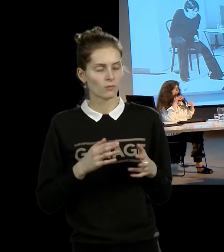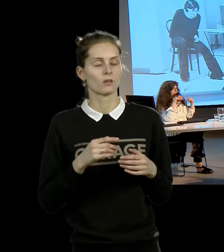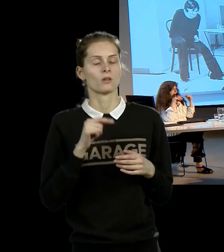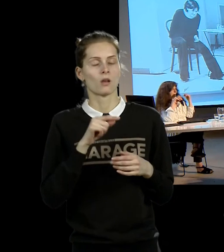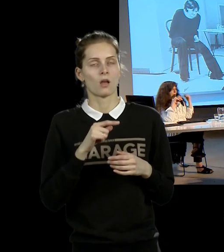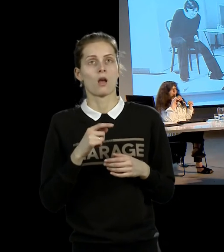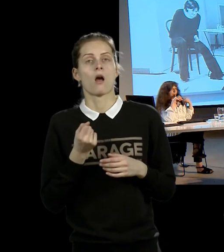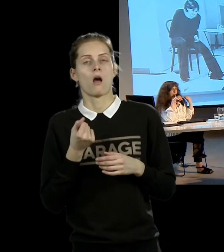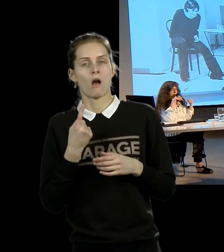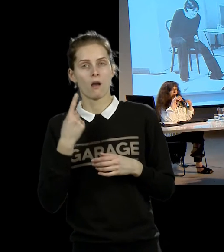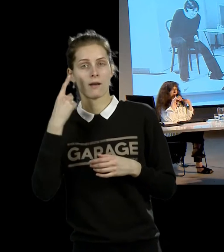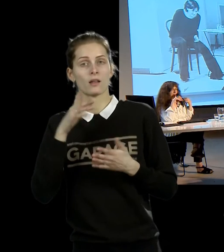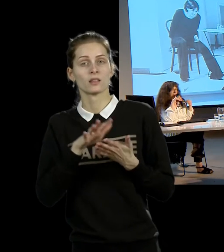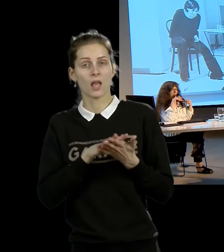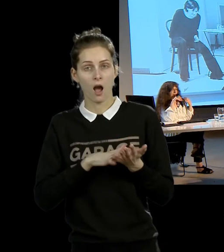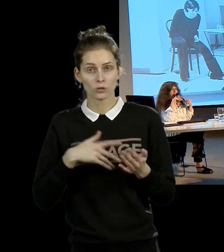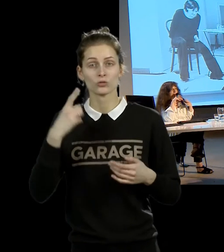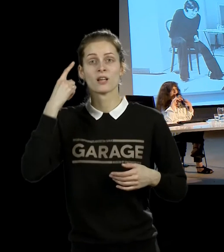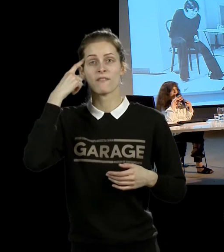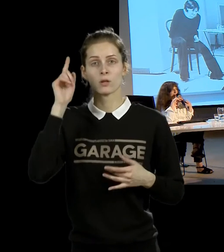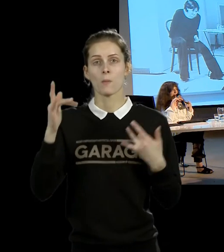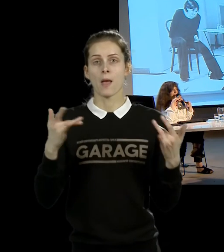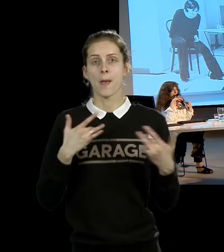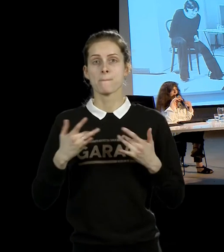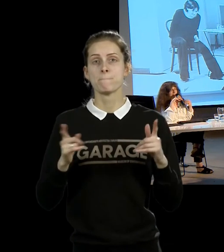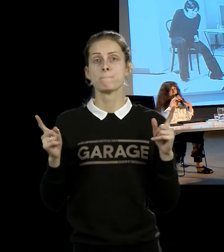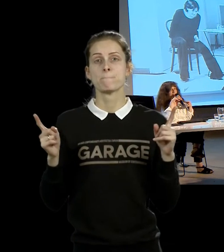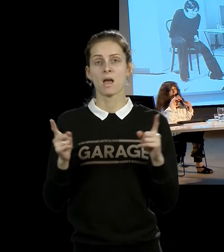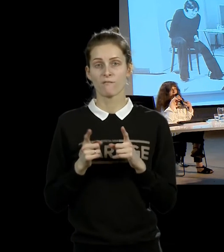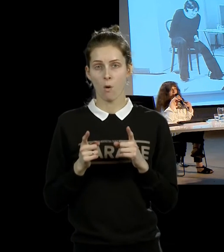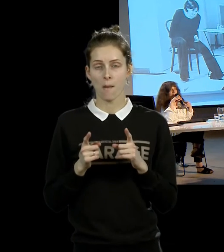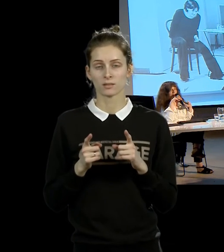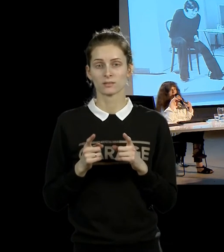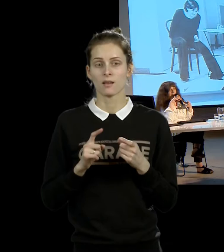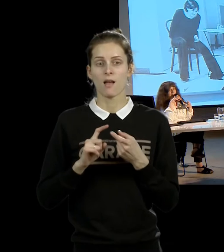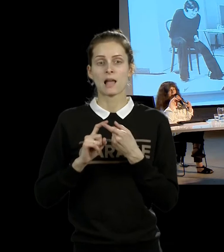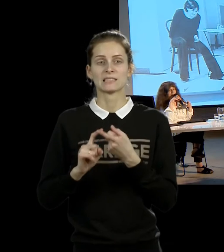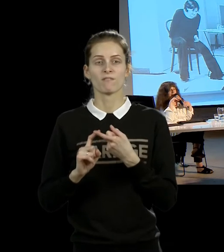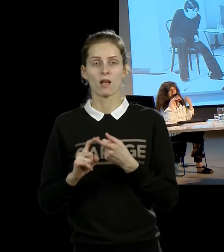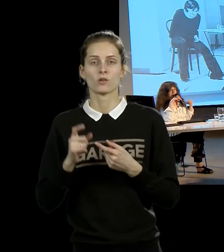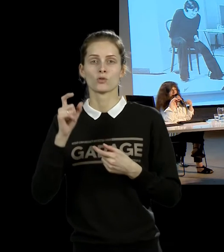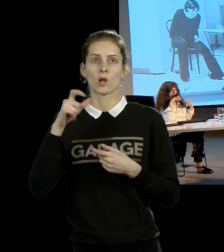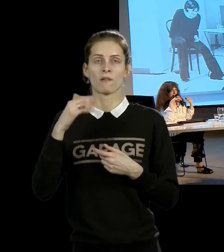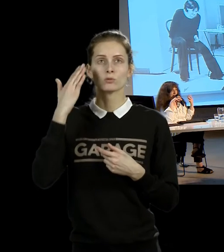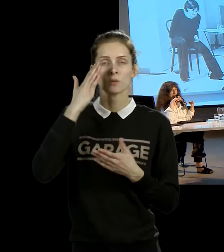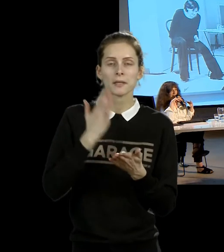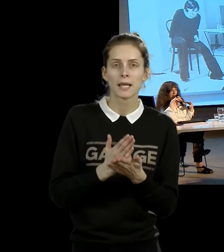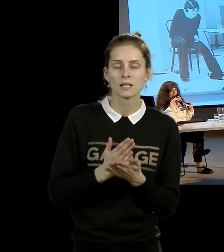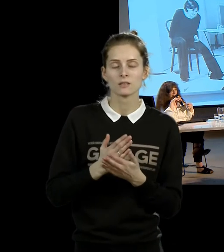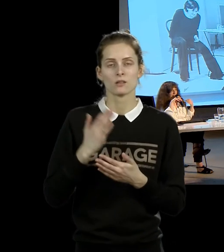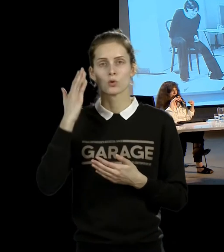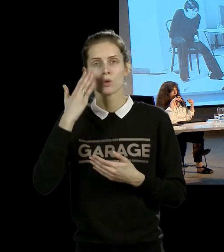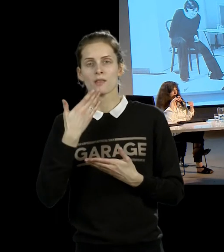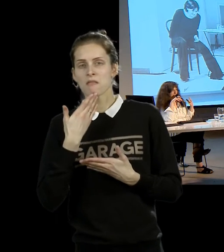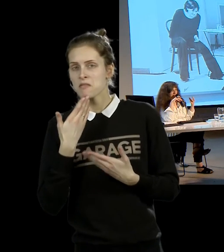перформанс продолжается вне зависимости от того, сознании она находится или в сознании, или теряет